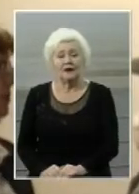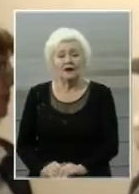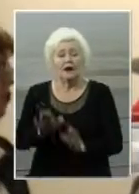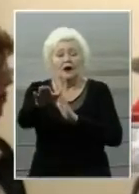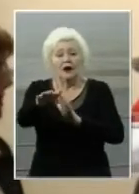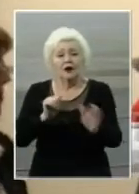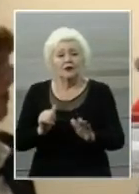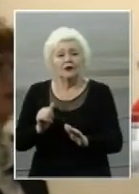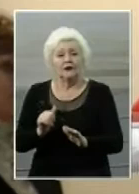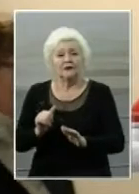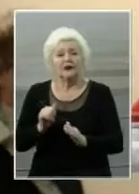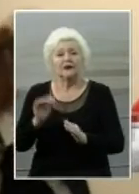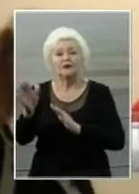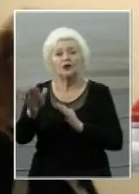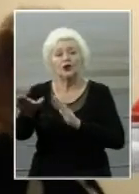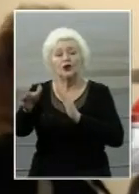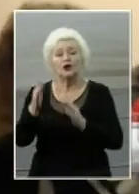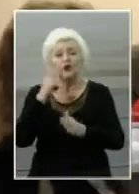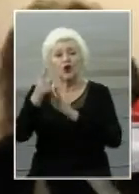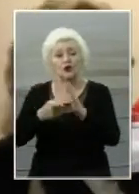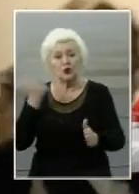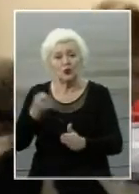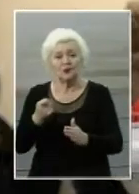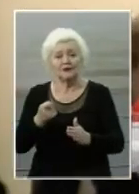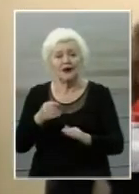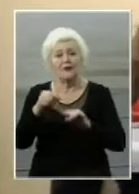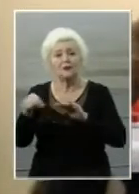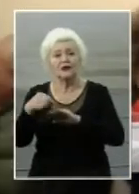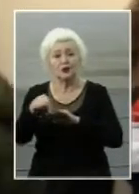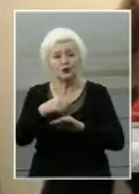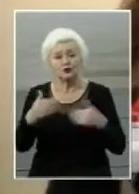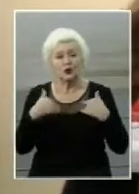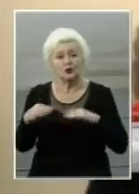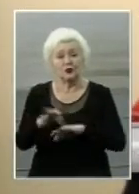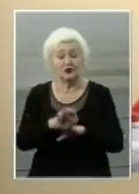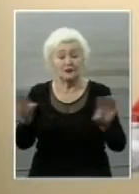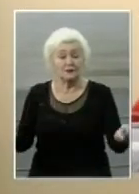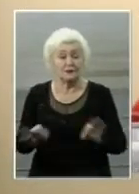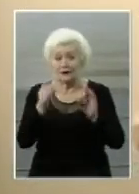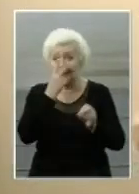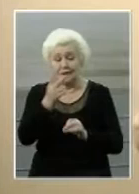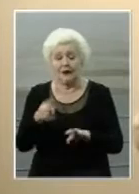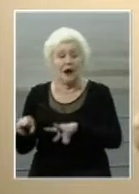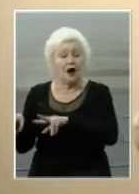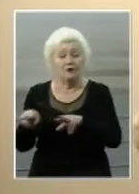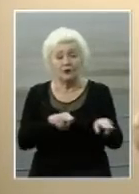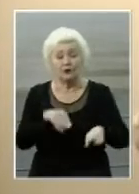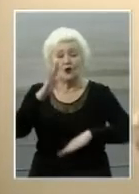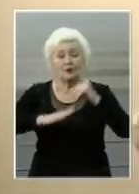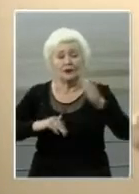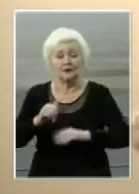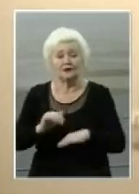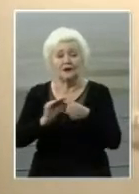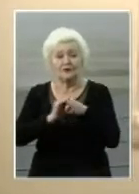«Викликають на допит манікюрщицу, моєї дружини, яку я жодного разу не бачив. Водночас фактически назви,